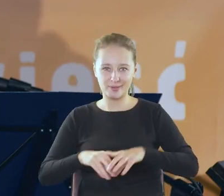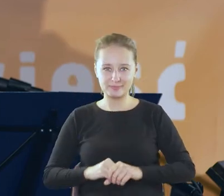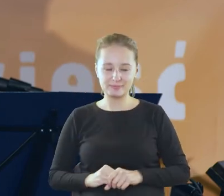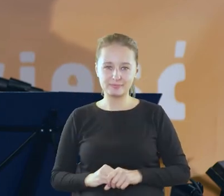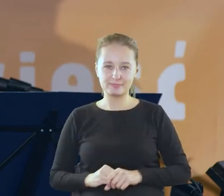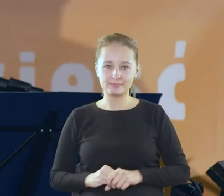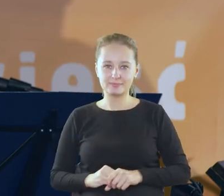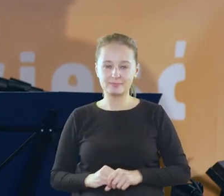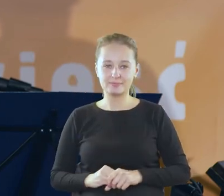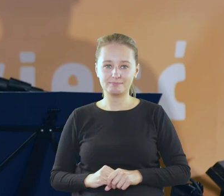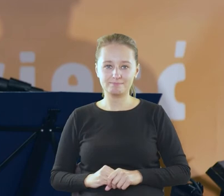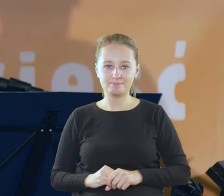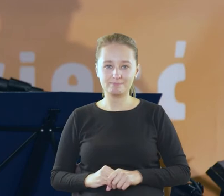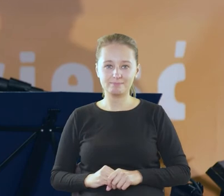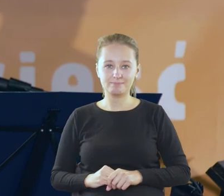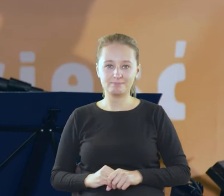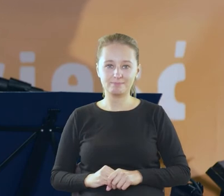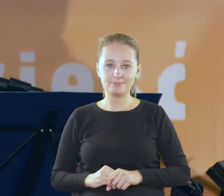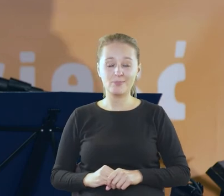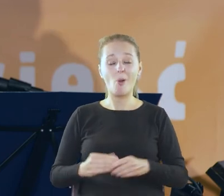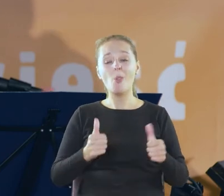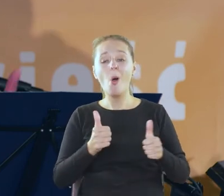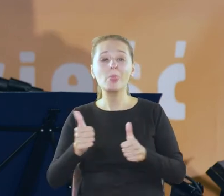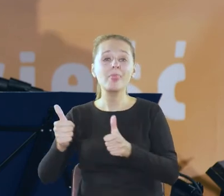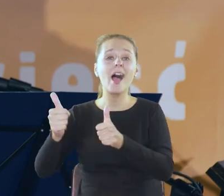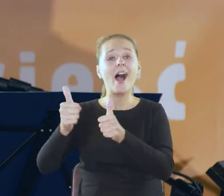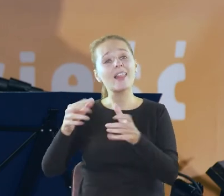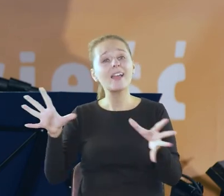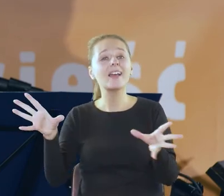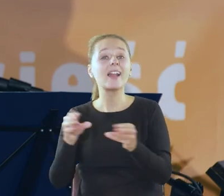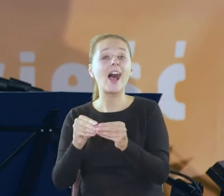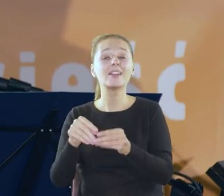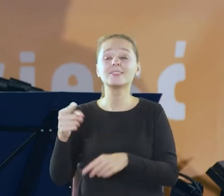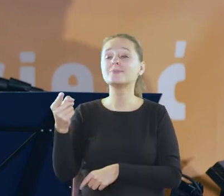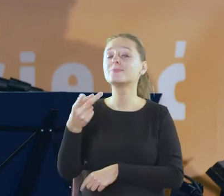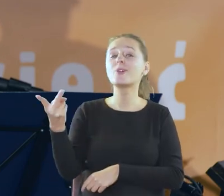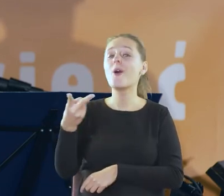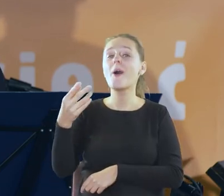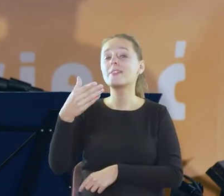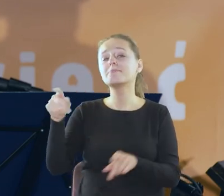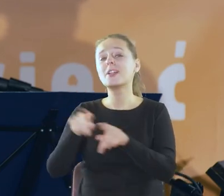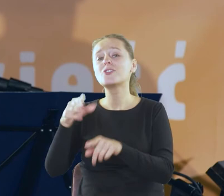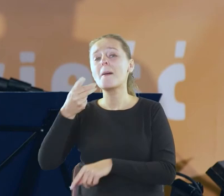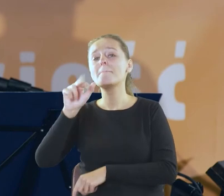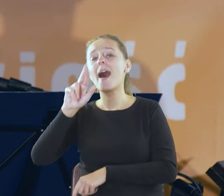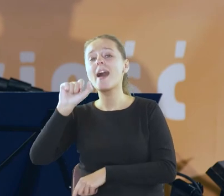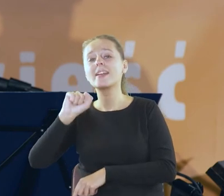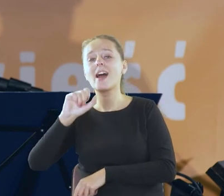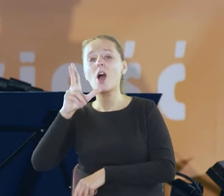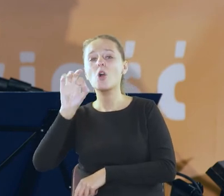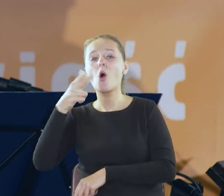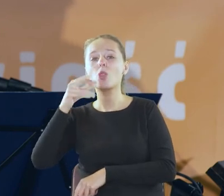no to idźmy z nią dalej z nią i już może z Marią Konopnicką niech sobie idą we dwie